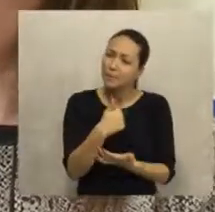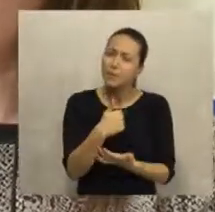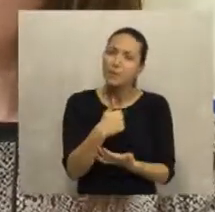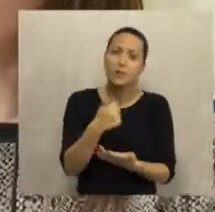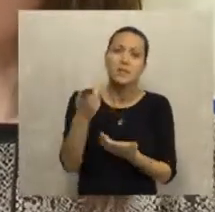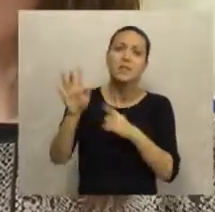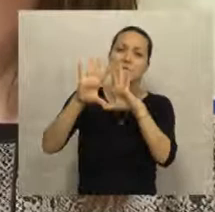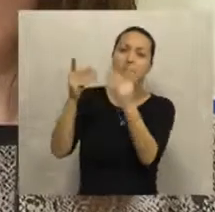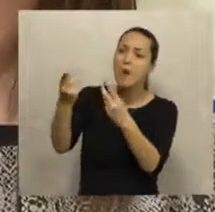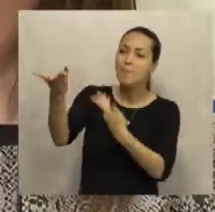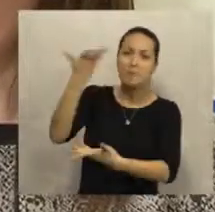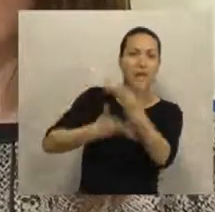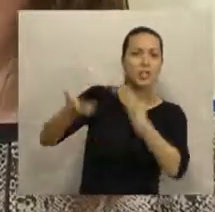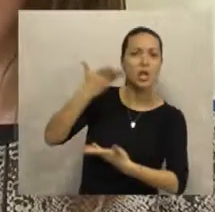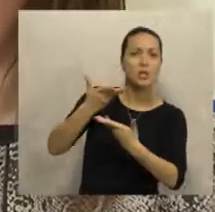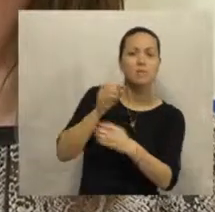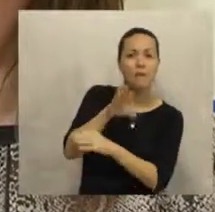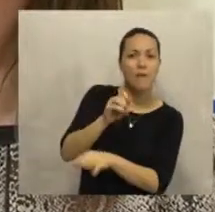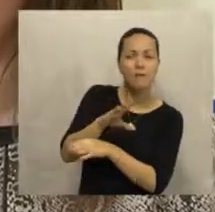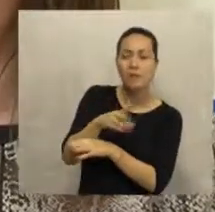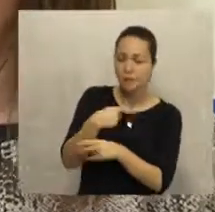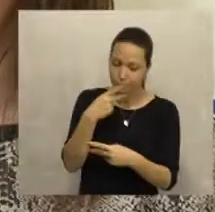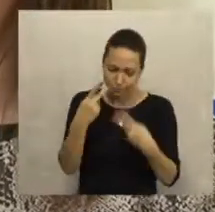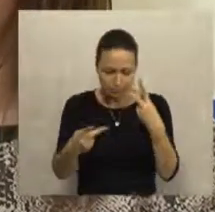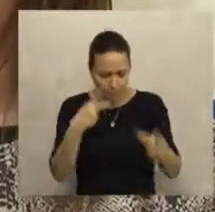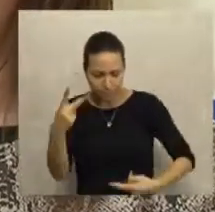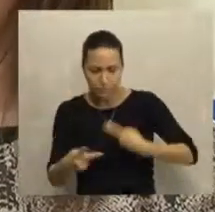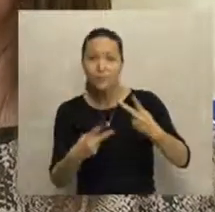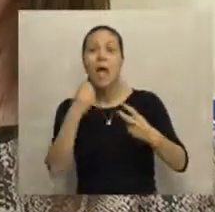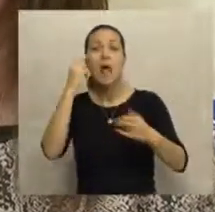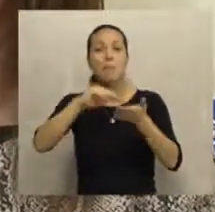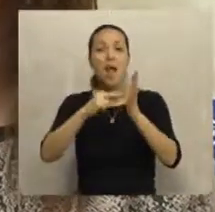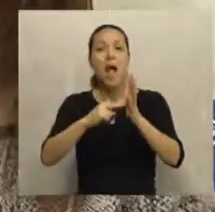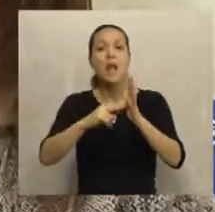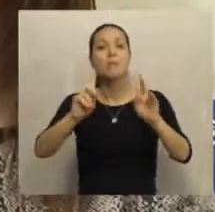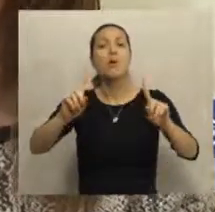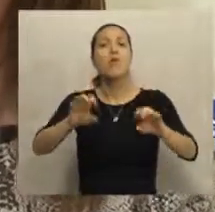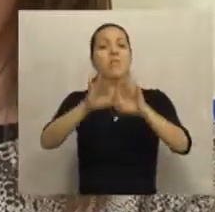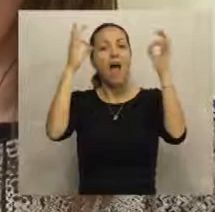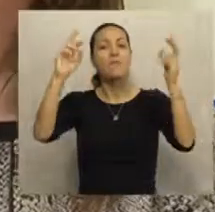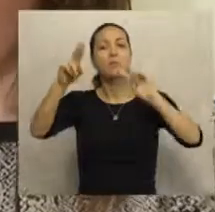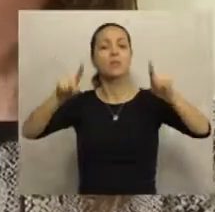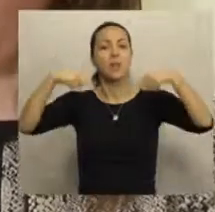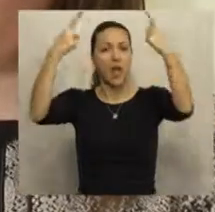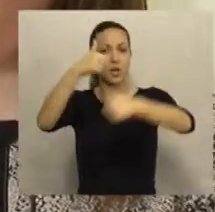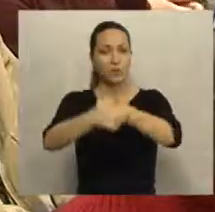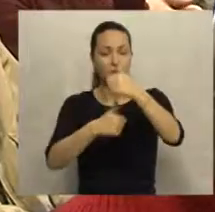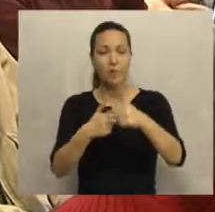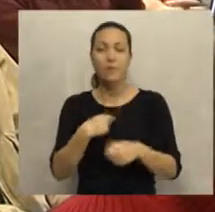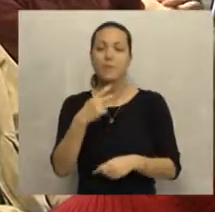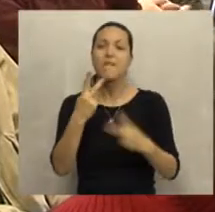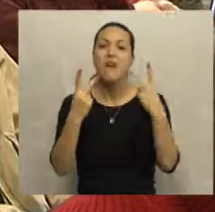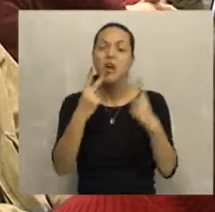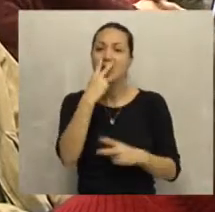odgovara i svi njihovi predlozi i sugestije će biti razmatreni kada budemo planirali javne pozive za narednu godinu.